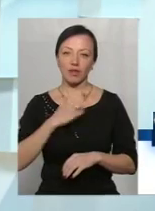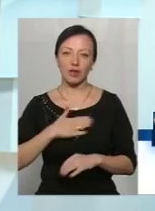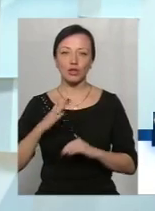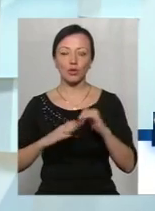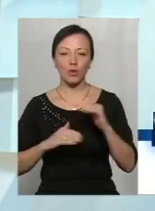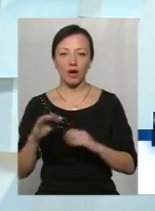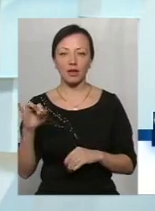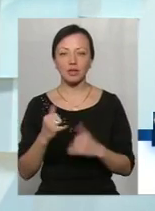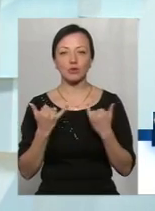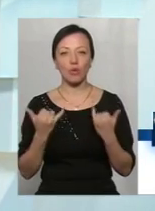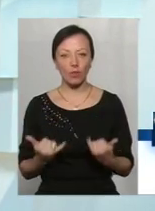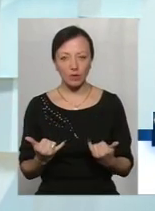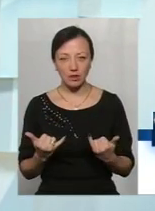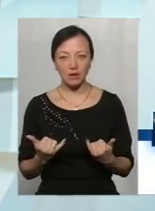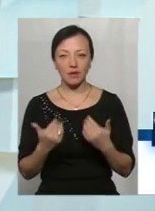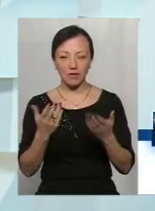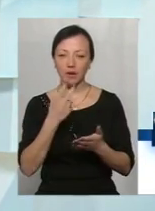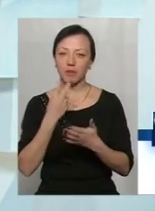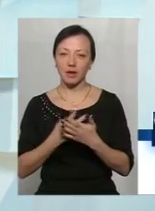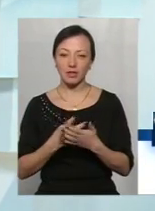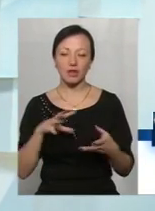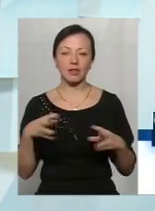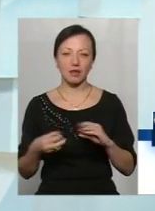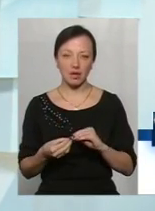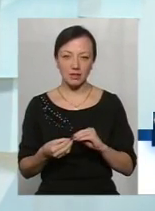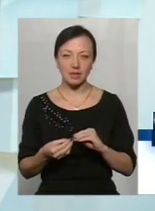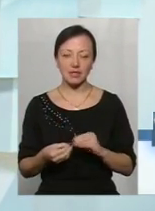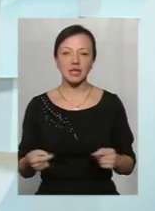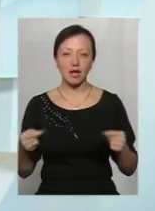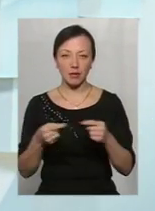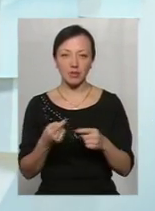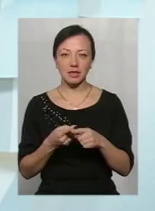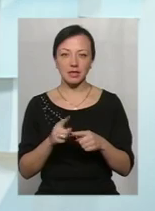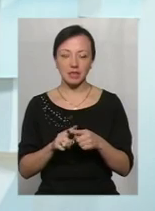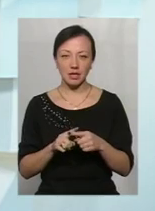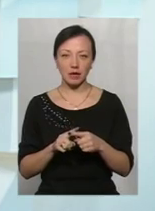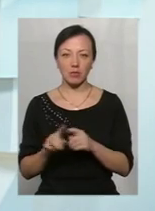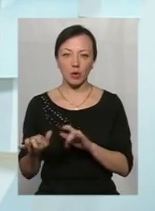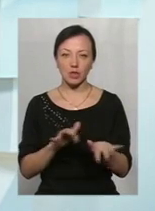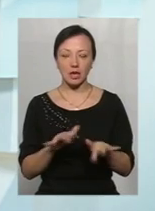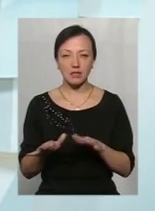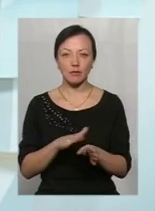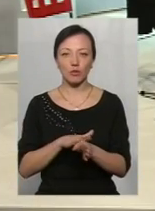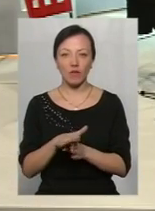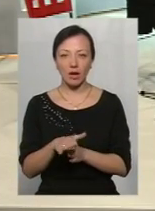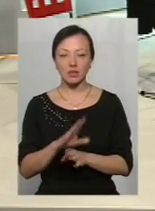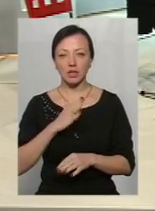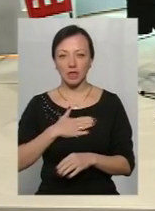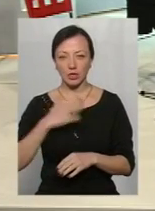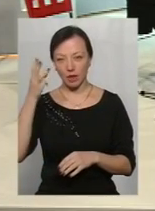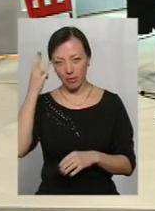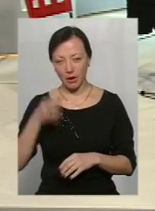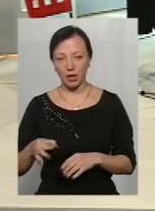руках. І сьогодні ви бачили наслідки саме цих процесів, які відбуваються на нашій